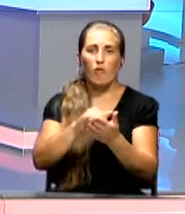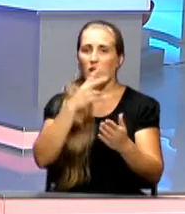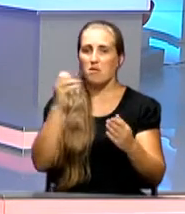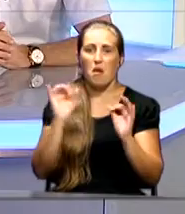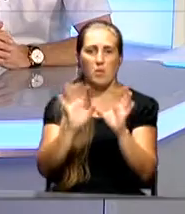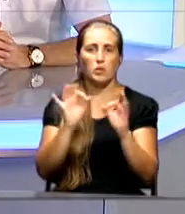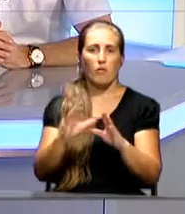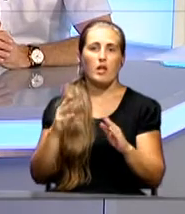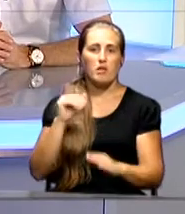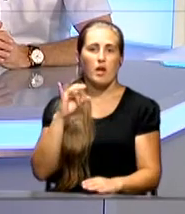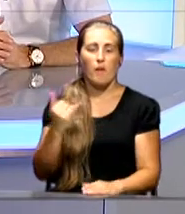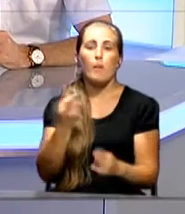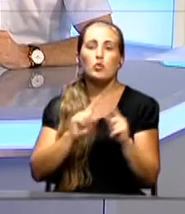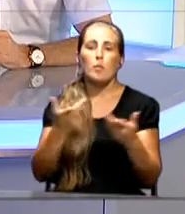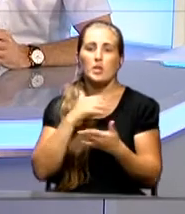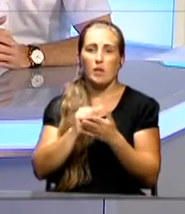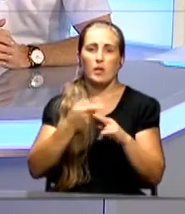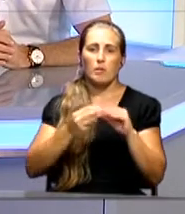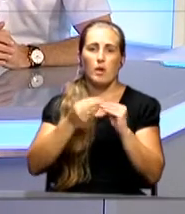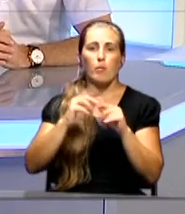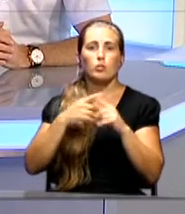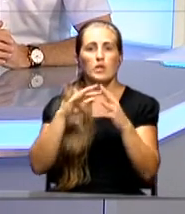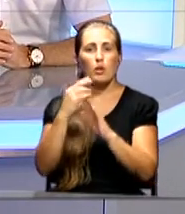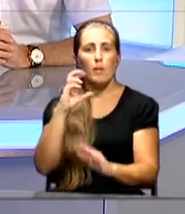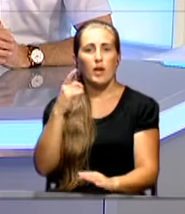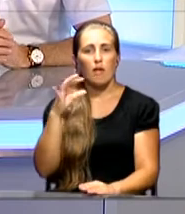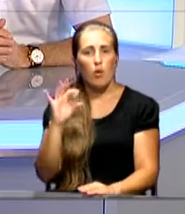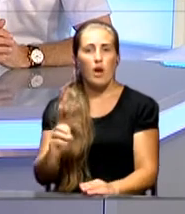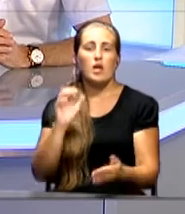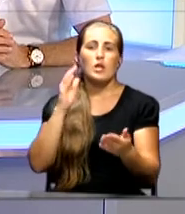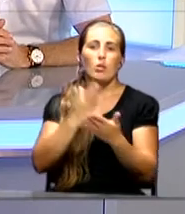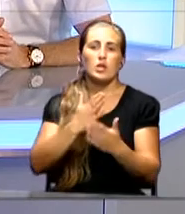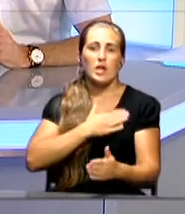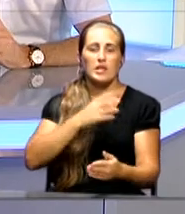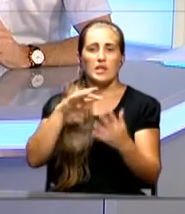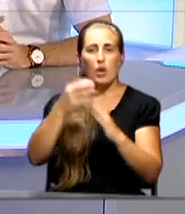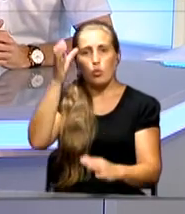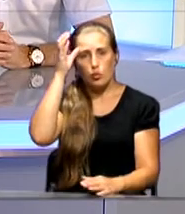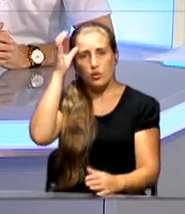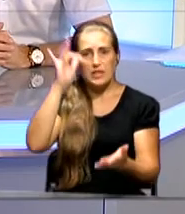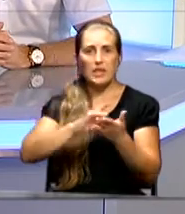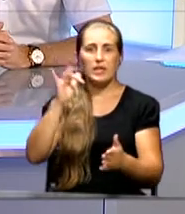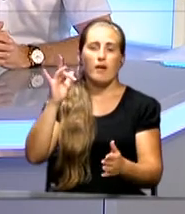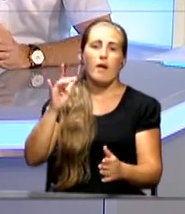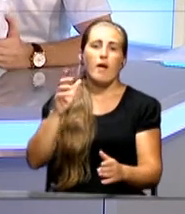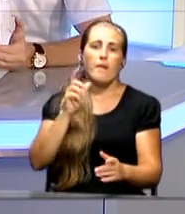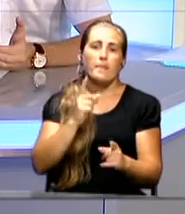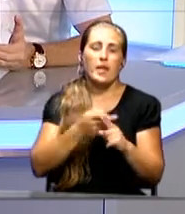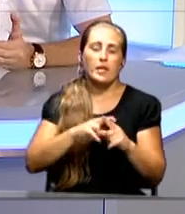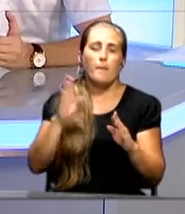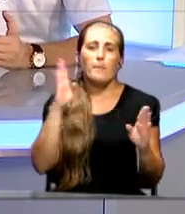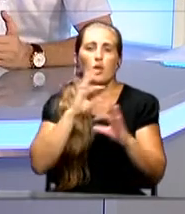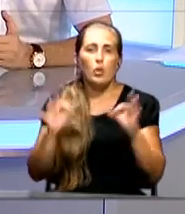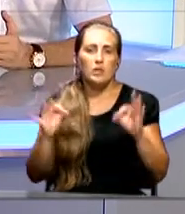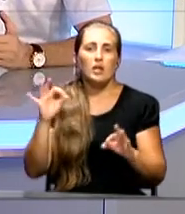Почему мы занимаемся этой проблемой? Потому что в селе Береговом находится наш учебно-научный центр экологии и природных ресурсов. И, естественно, я